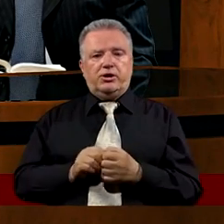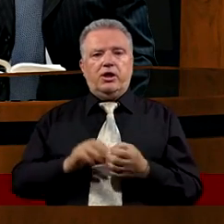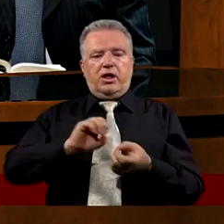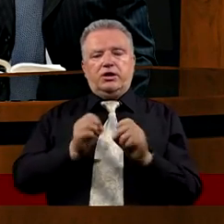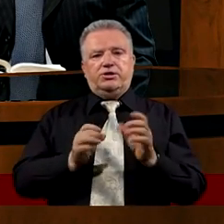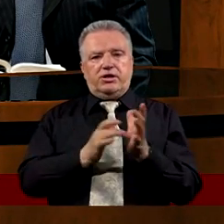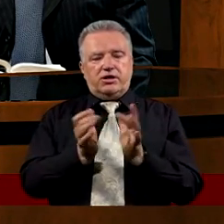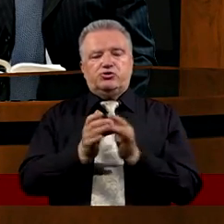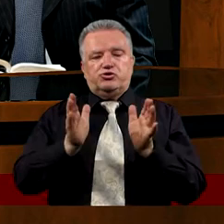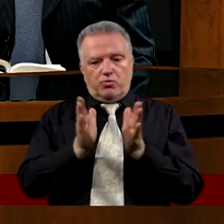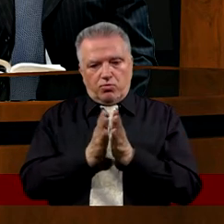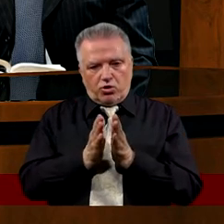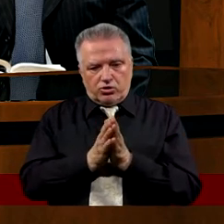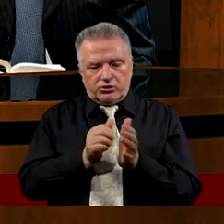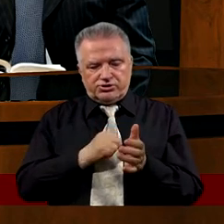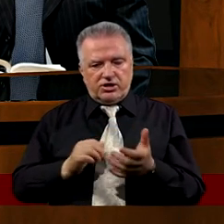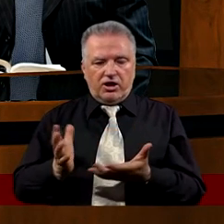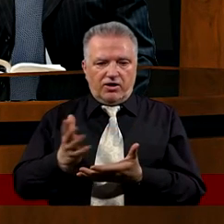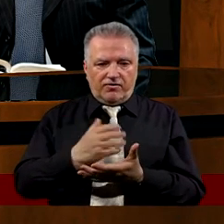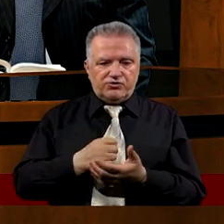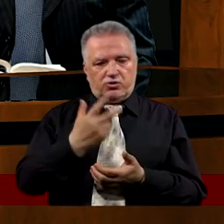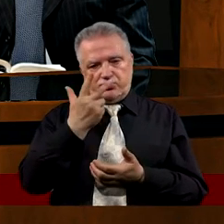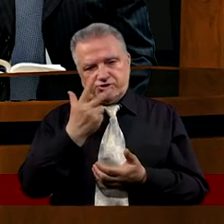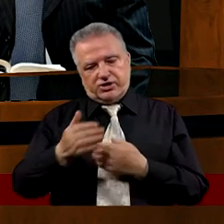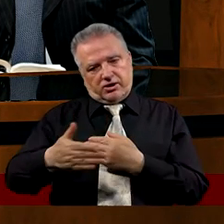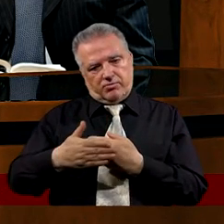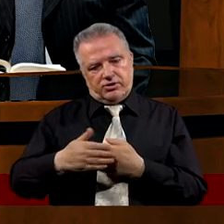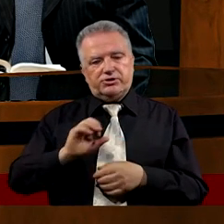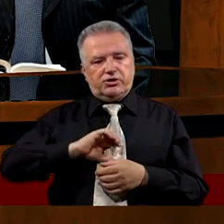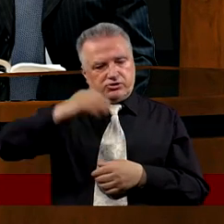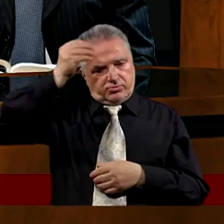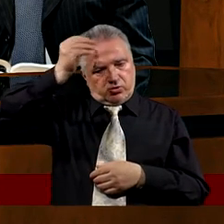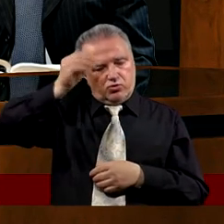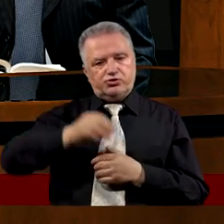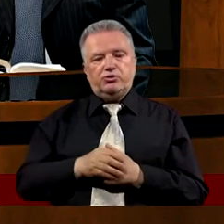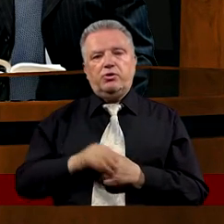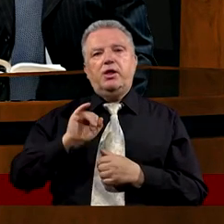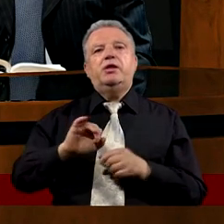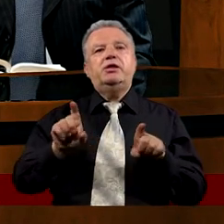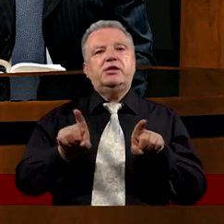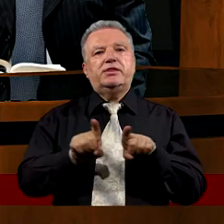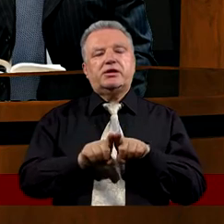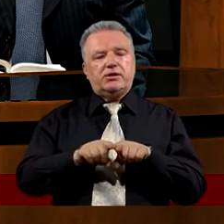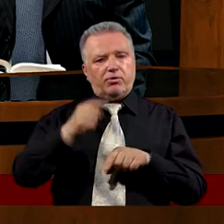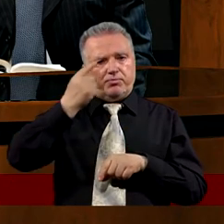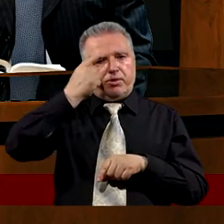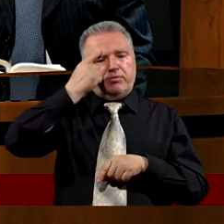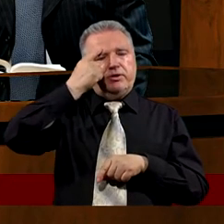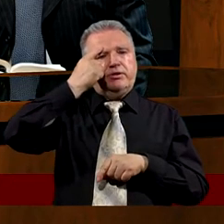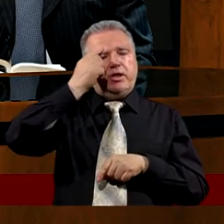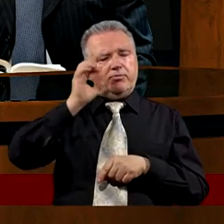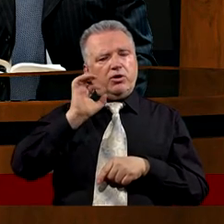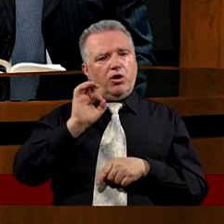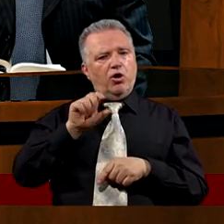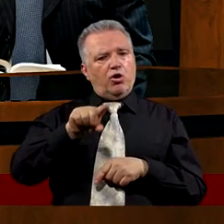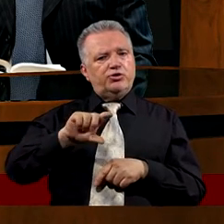Gdy Jezus modląc się Wziął z sobą Trzech bliskich sobie uczniów I również Pamiętajmy o